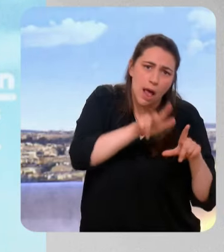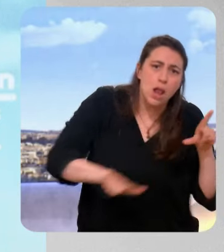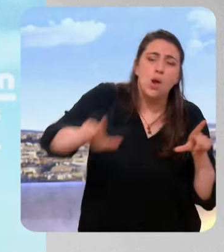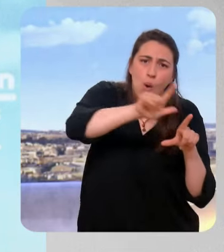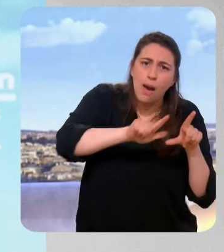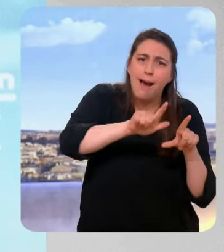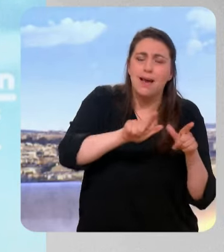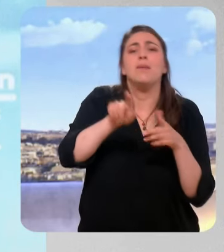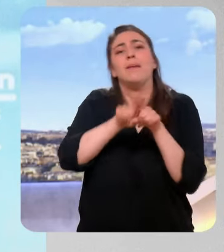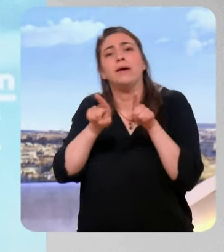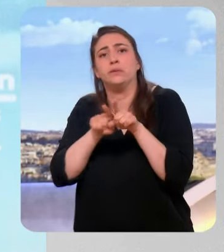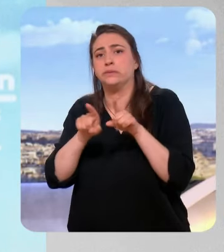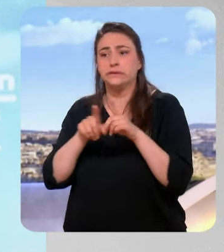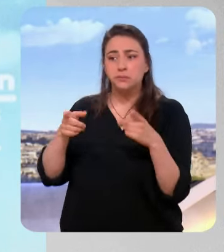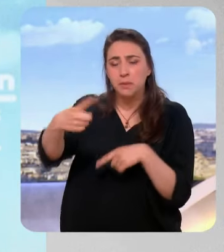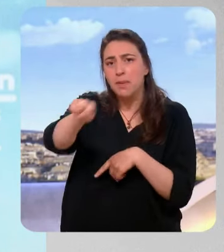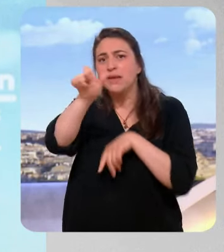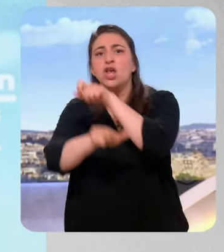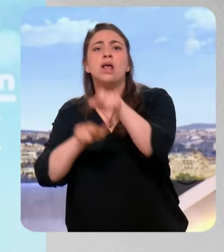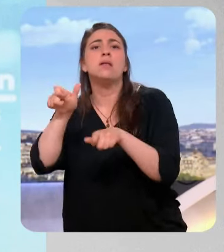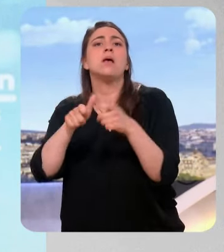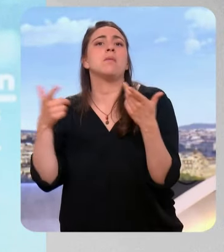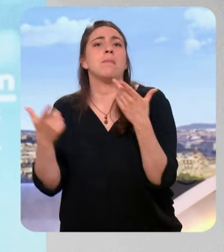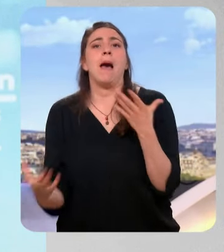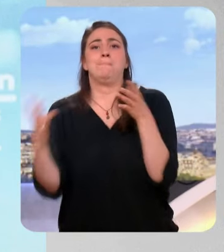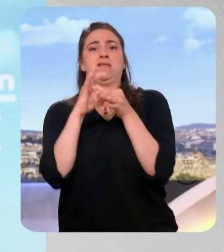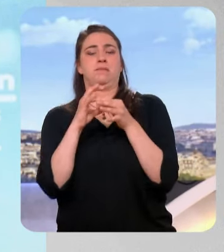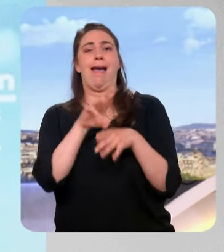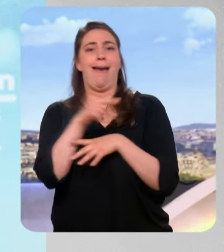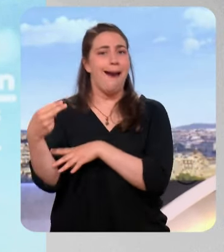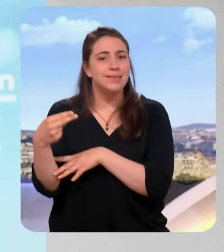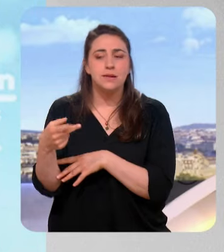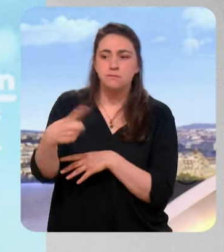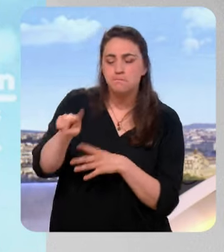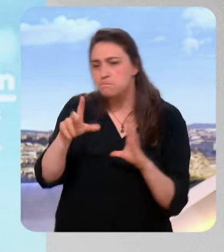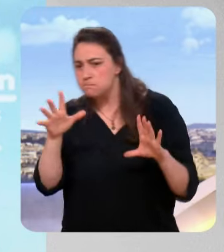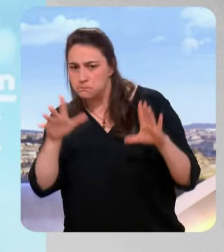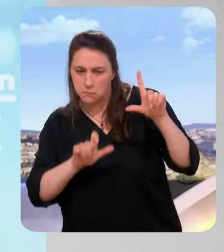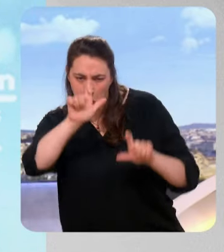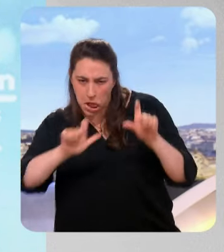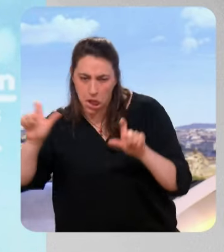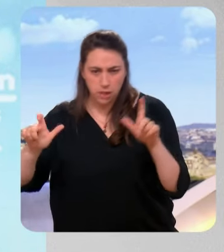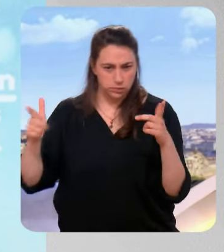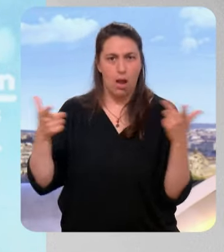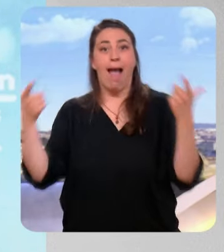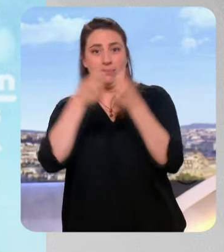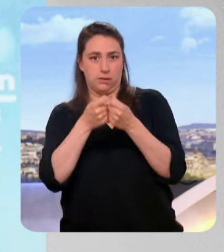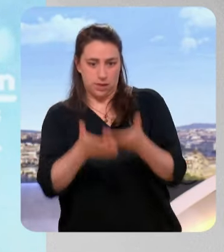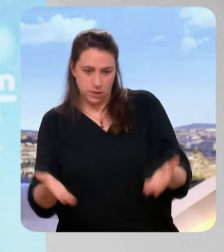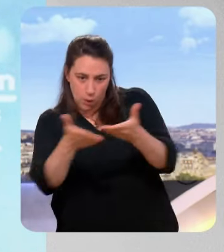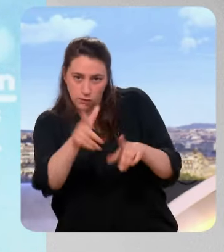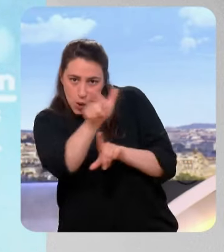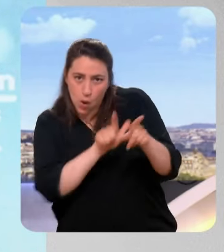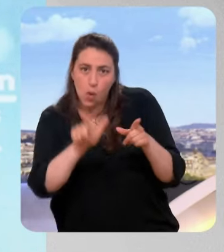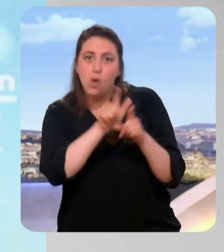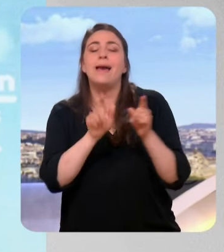des candidats, notamment ceux qui sont opposés au Rassemblement national, on adapte tout cela à la situation locale, nous ne sommes pas à l'abri de surprises,